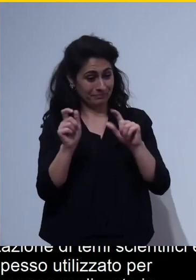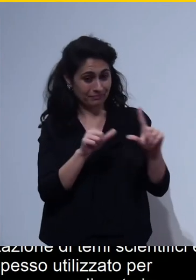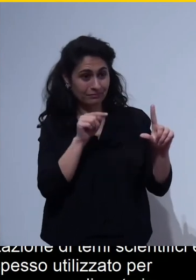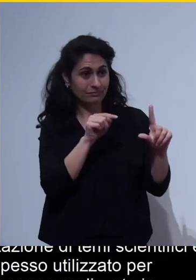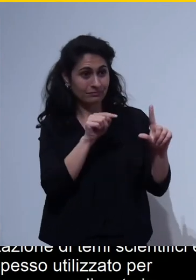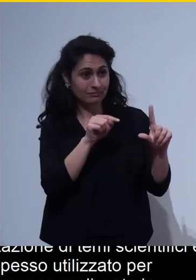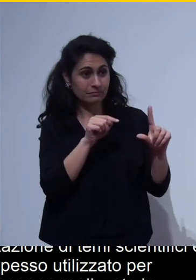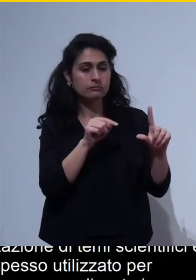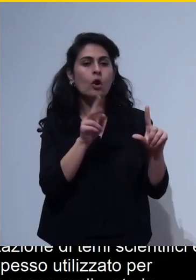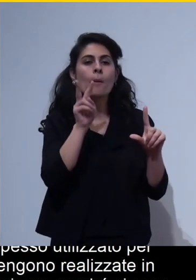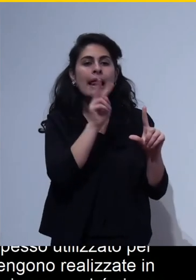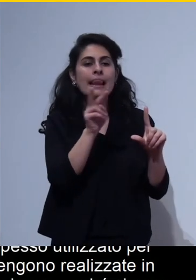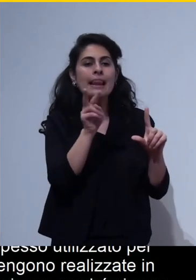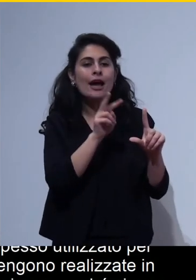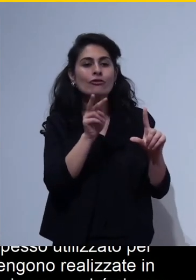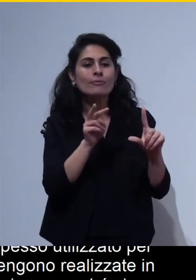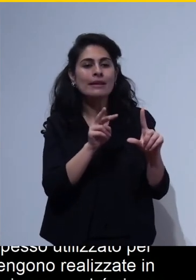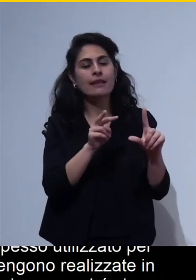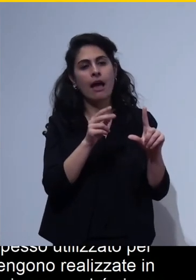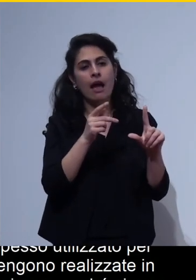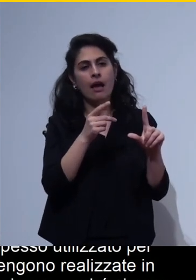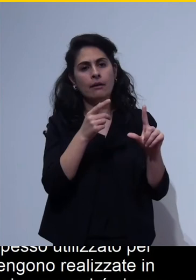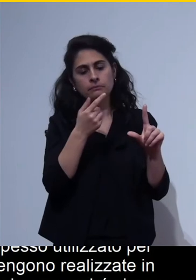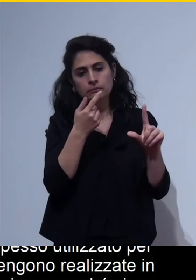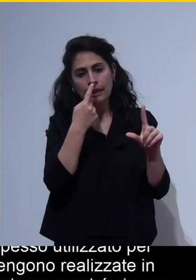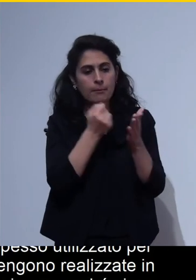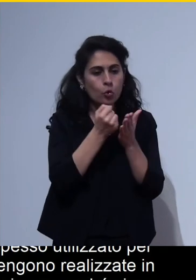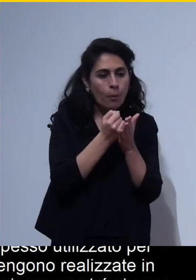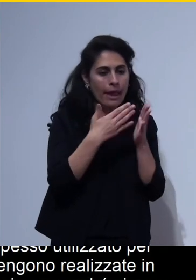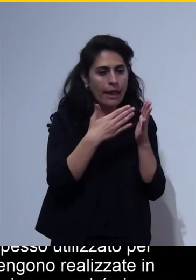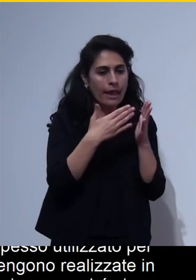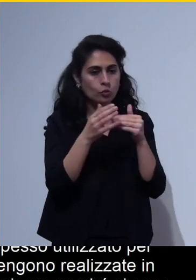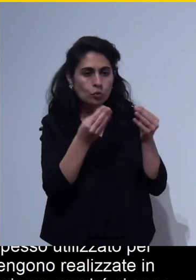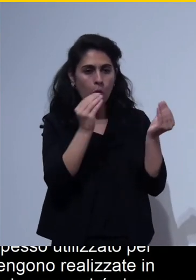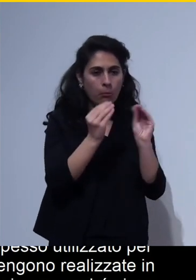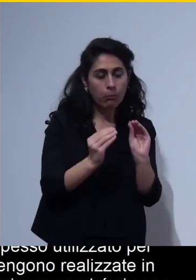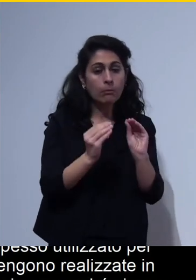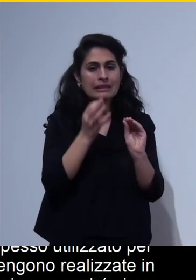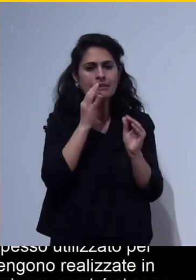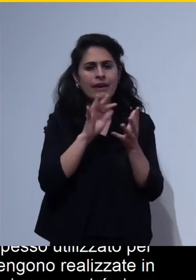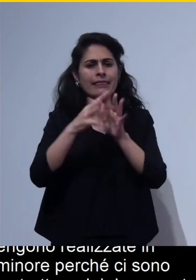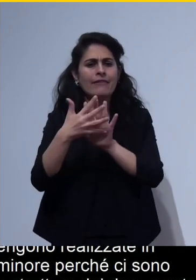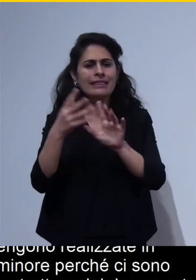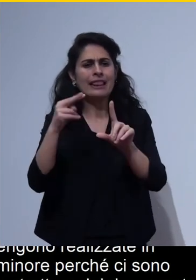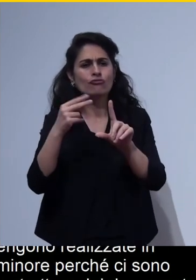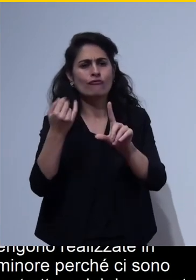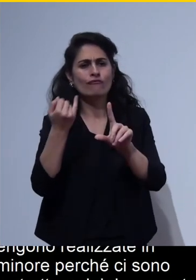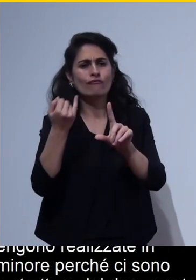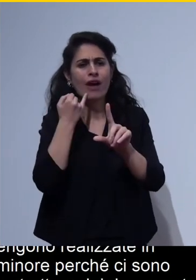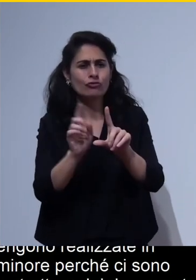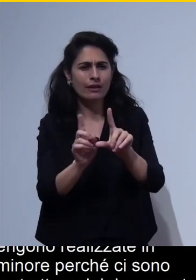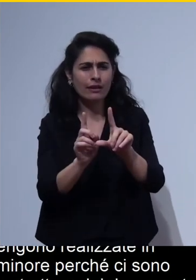aggiuntive di formattazione di strutture del documento sicuramente non ci sono ambiguità nel